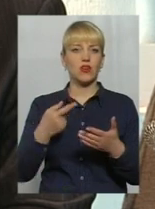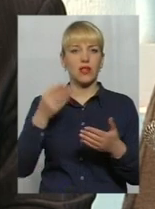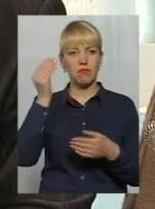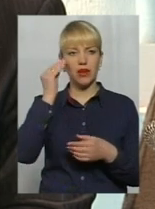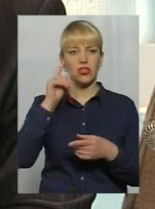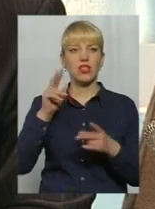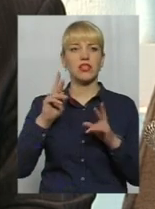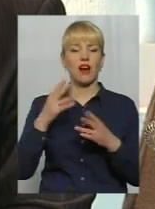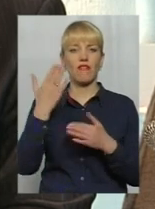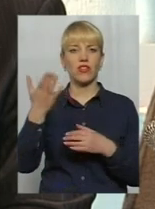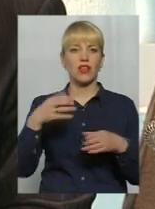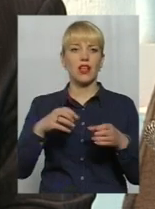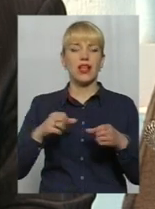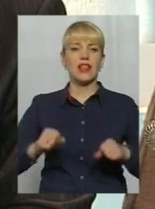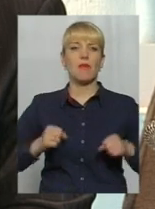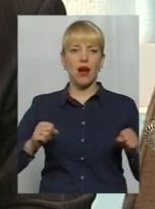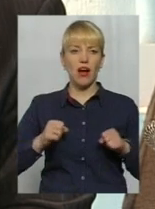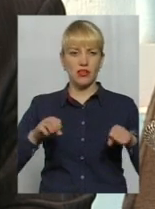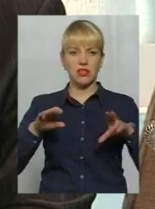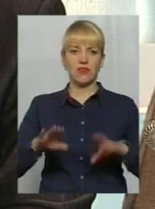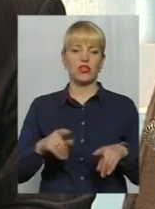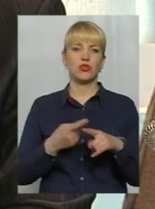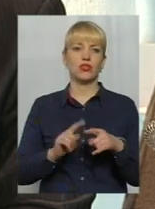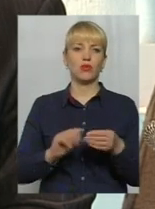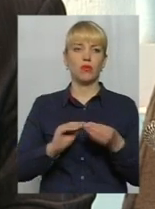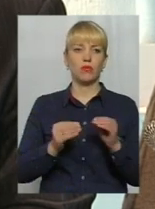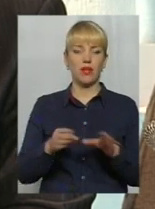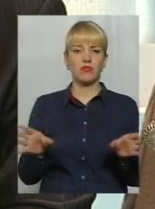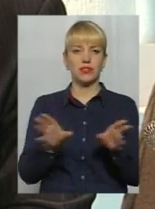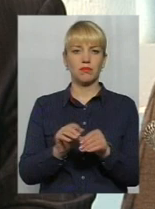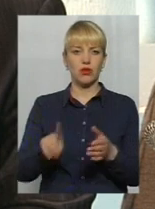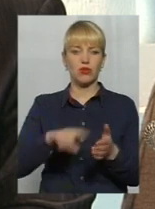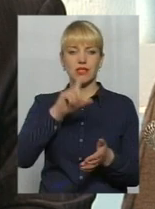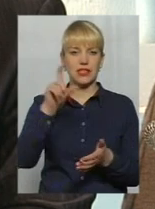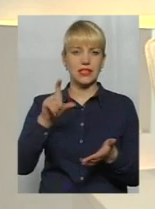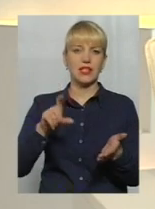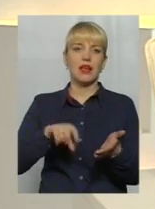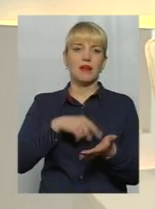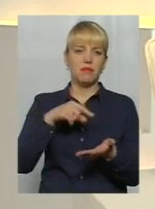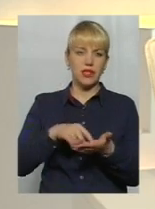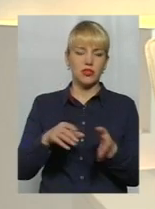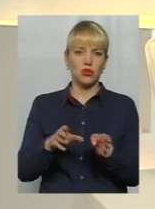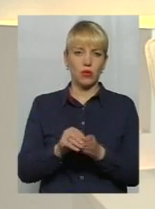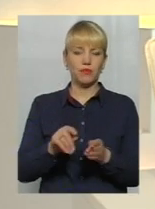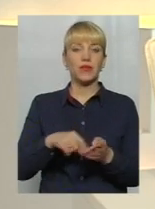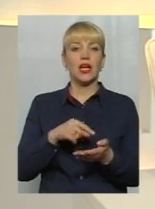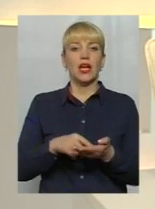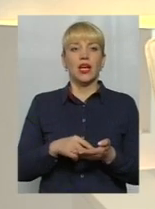цю проблему вирішувати. Спільно з містом, якщо є така потреба. Дуже часто іноземні